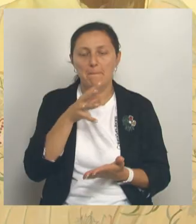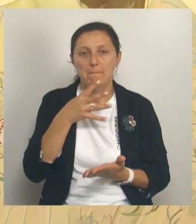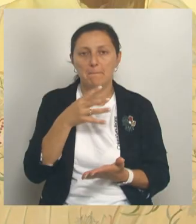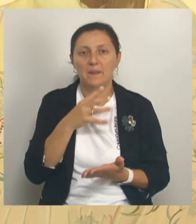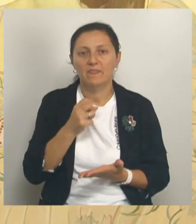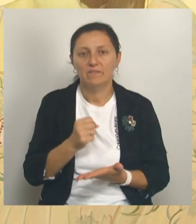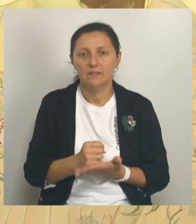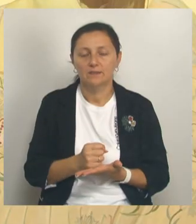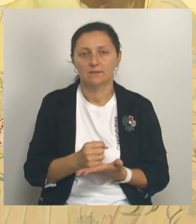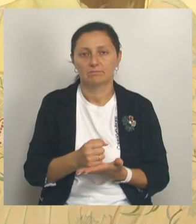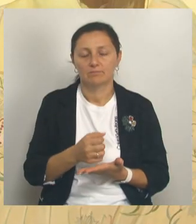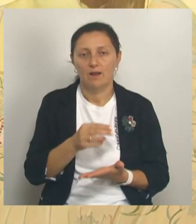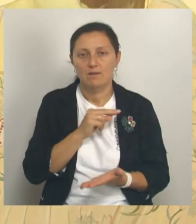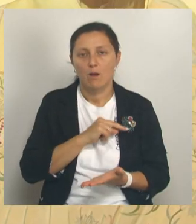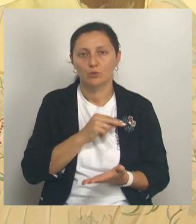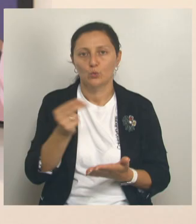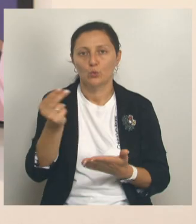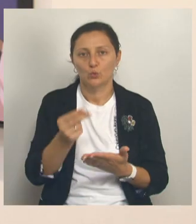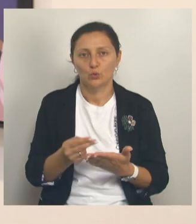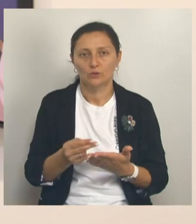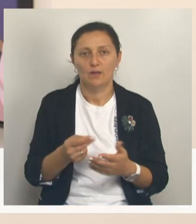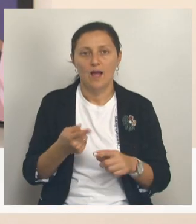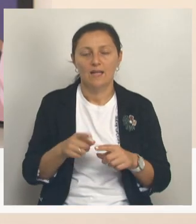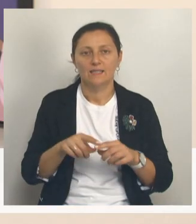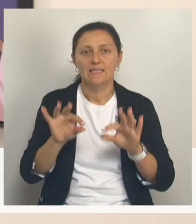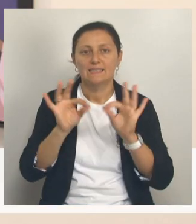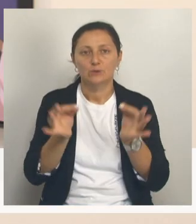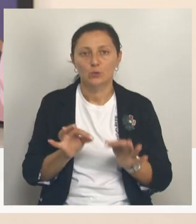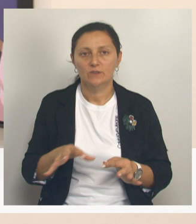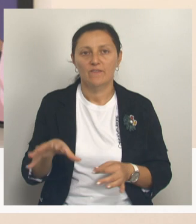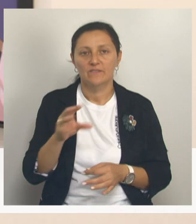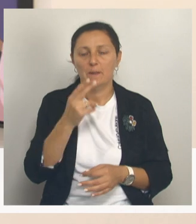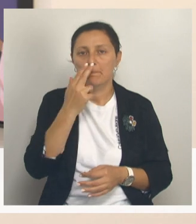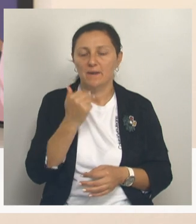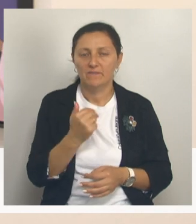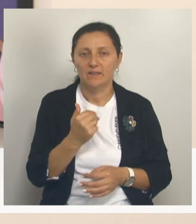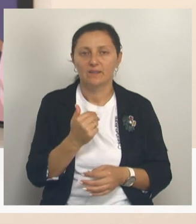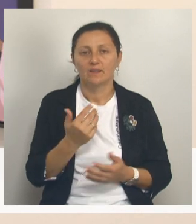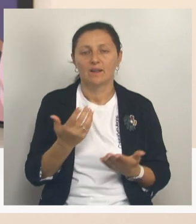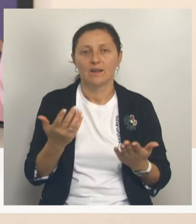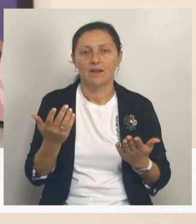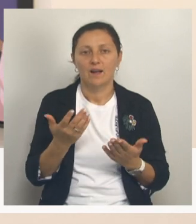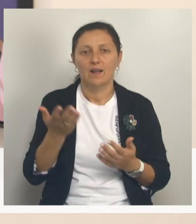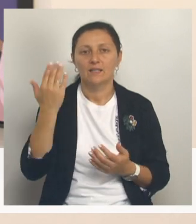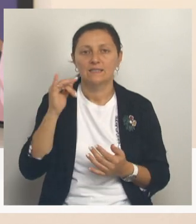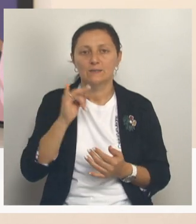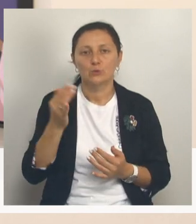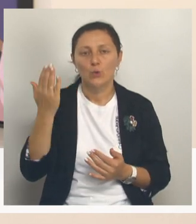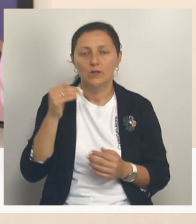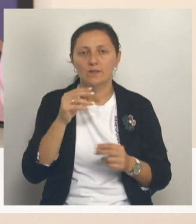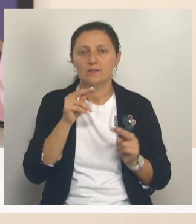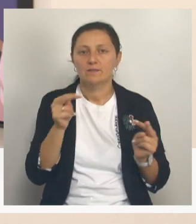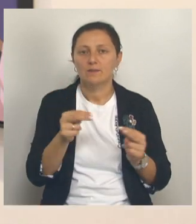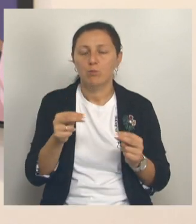своим впечатлением в работах художников. Классическое искусство, к которому мы привыкли, следуя каким-то там истокам, соблюдая всю